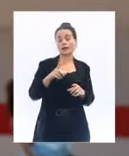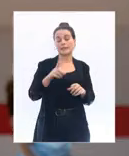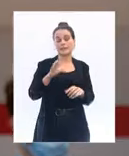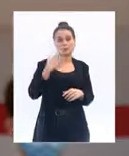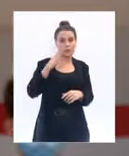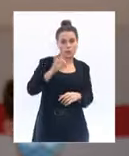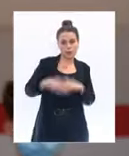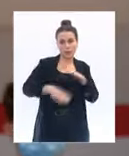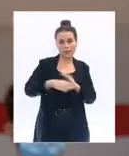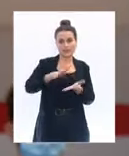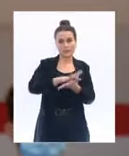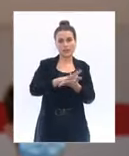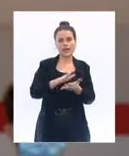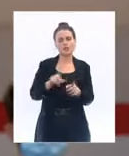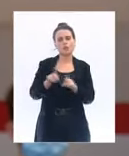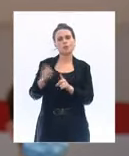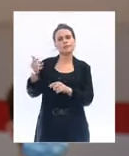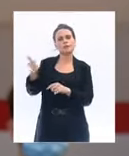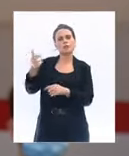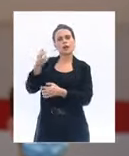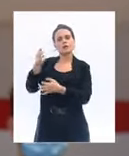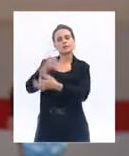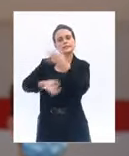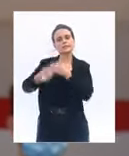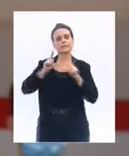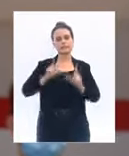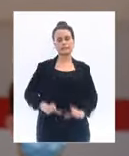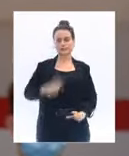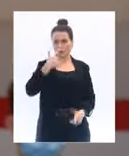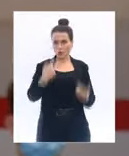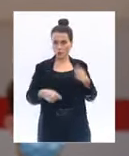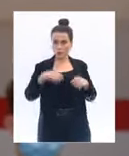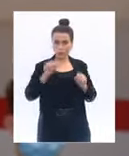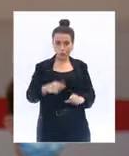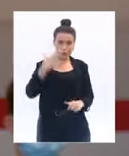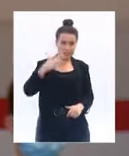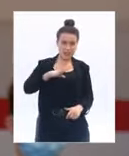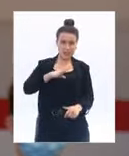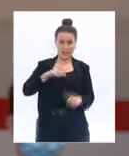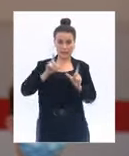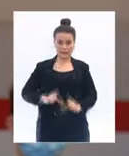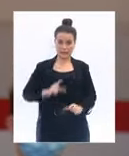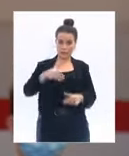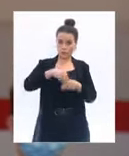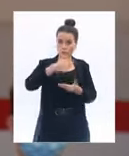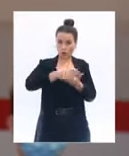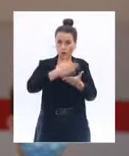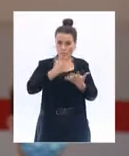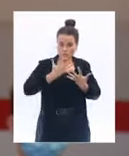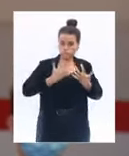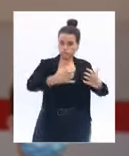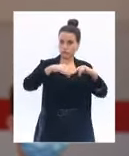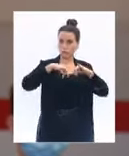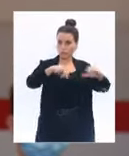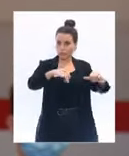évoqué les lycées avec une forme de souplesse. le sait, dans certains lycées, les classes sont très chargées. Certains étaient favorables à